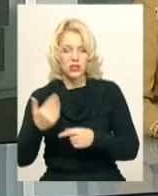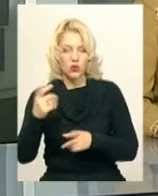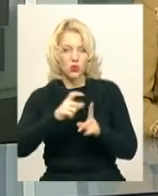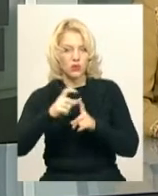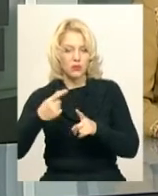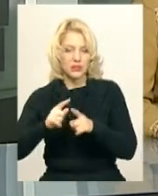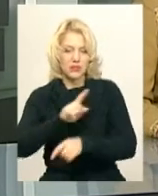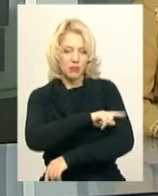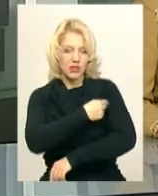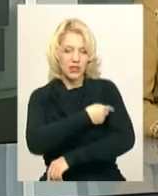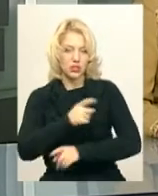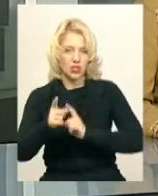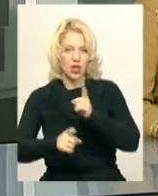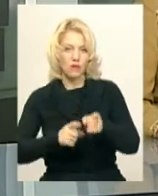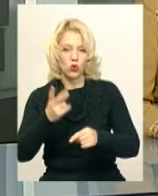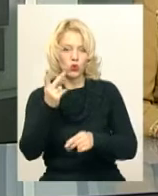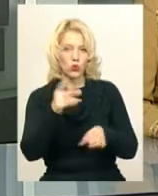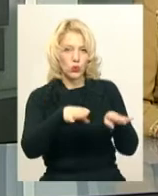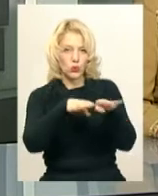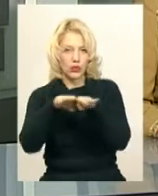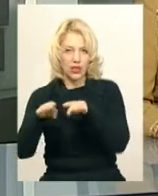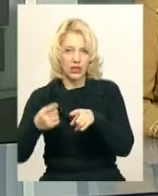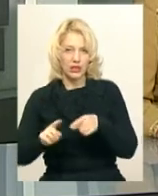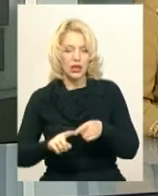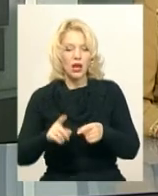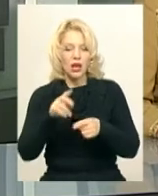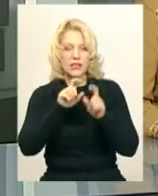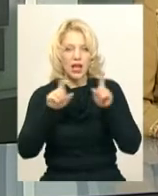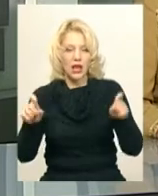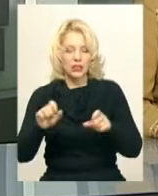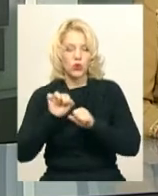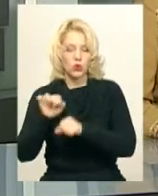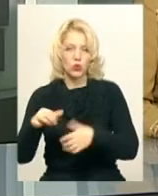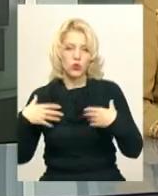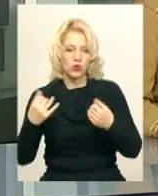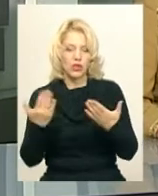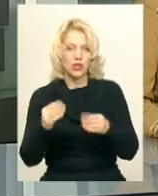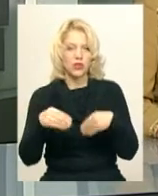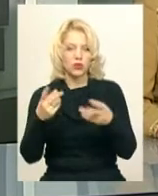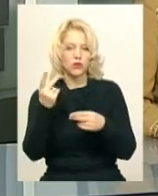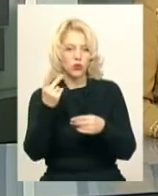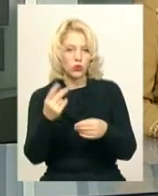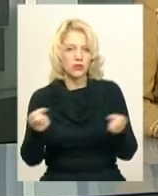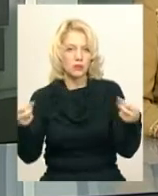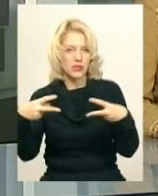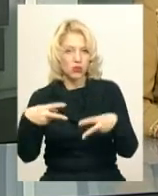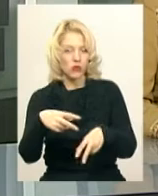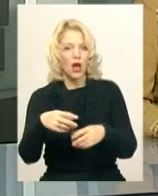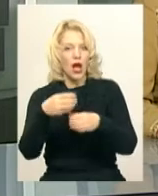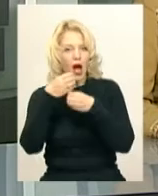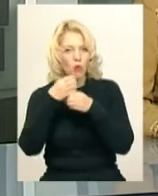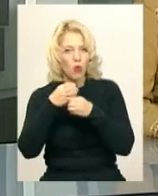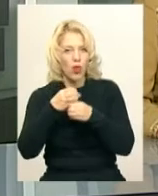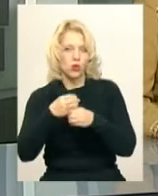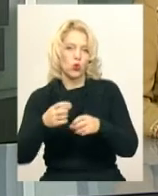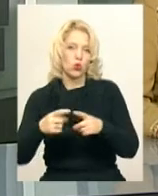медична реформа другої ланки. Йдеться про заклади охорони здоров'я, які надають вторинну спеціалізовану амбулаторну медичну допомогу війських